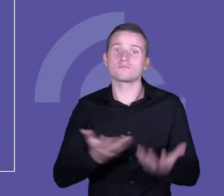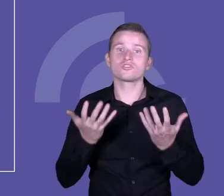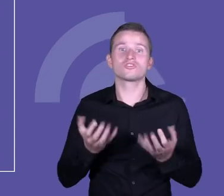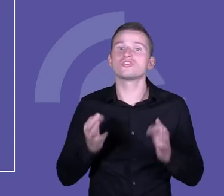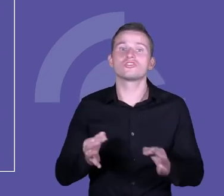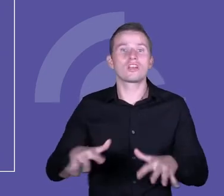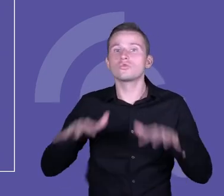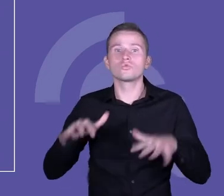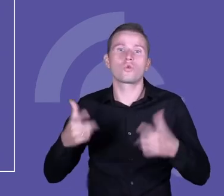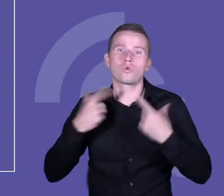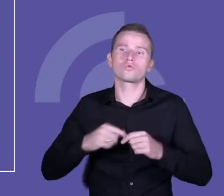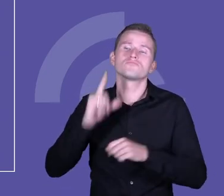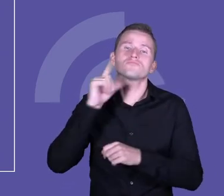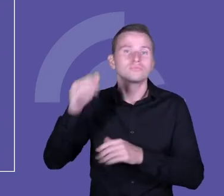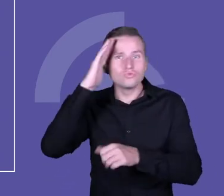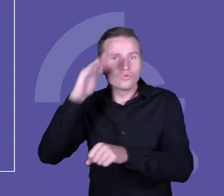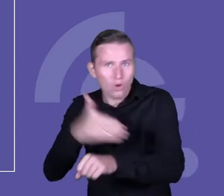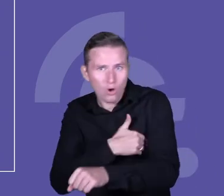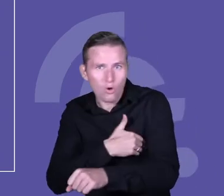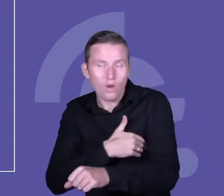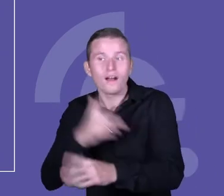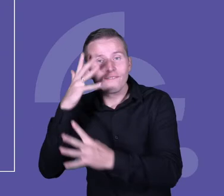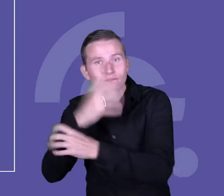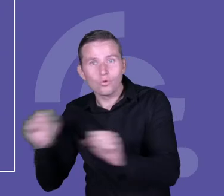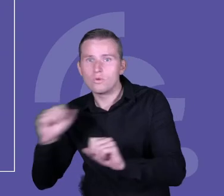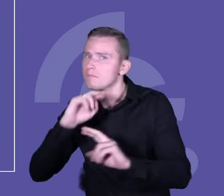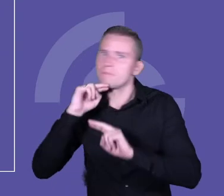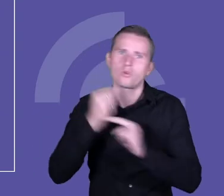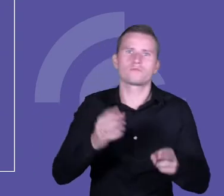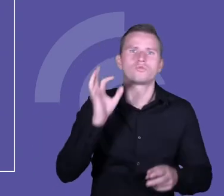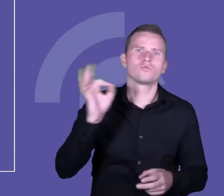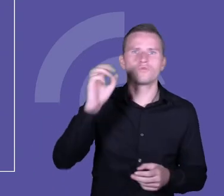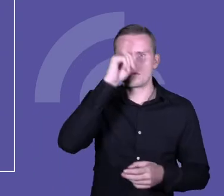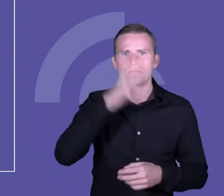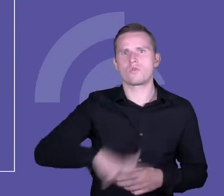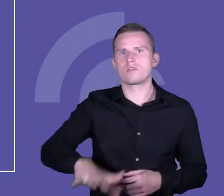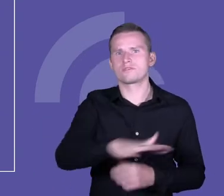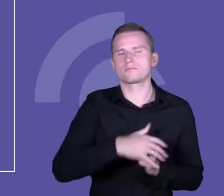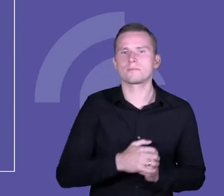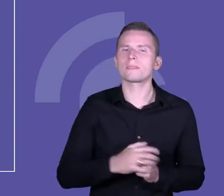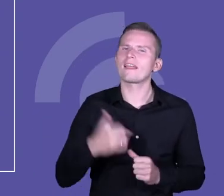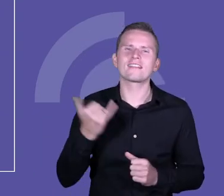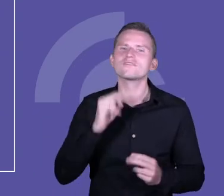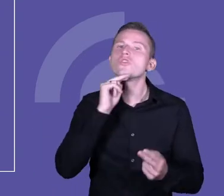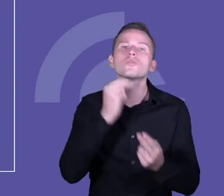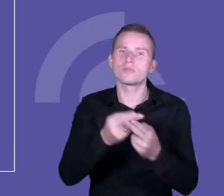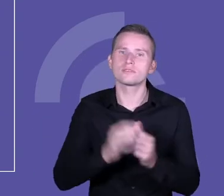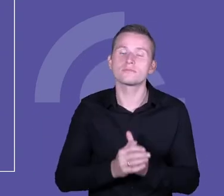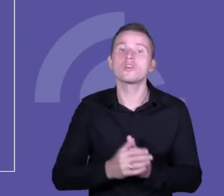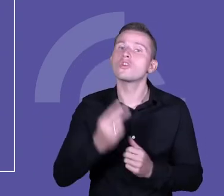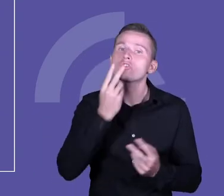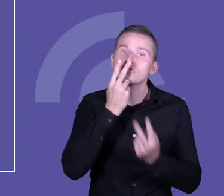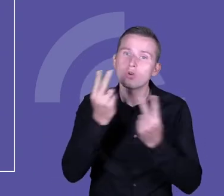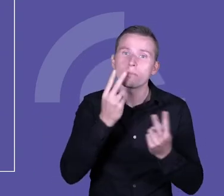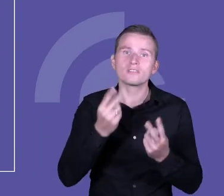wraca do swoich społeczności. Ja wtedy odpowiadam, spójrz gdzie jesteś, zastanów się kim